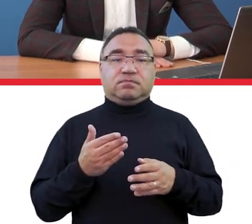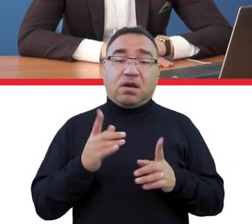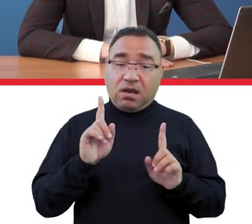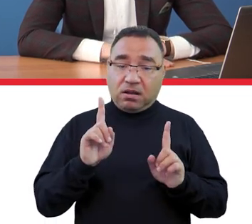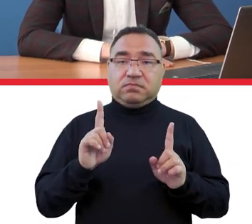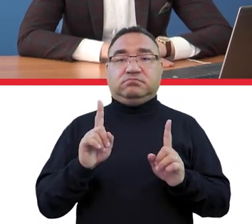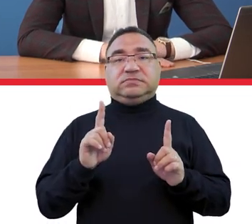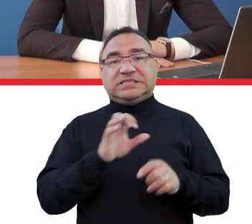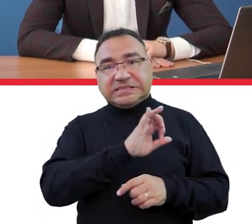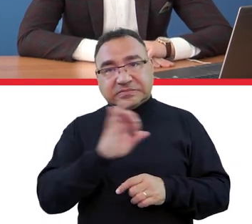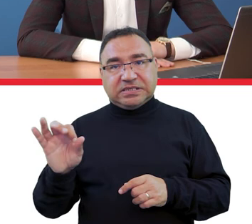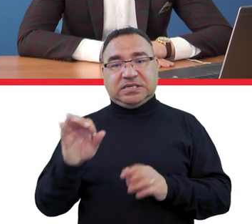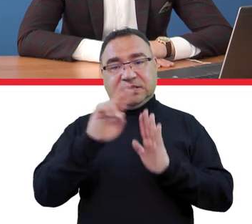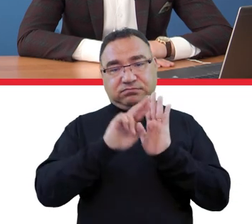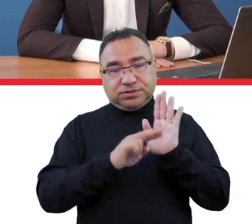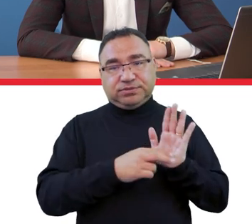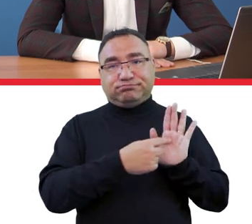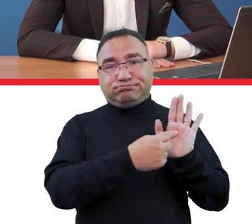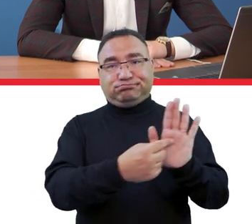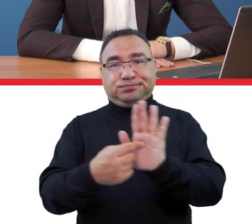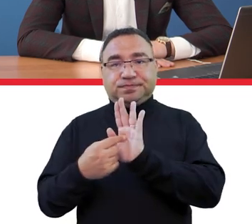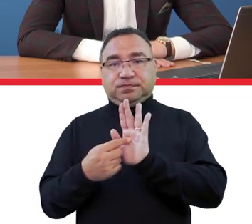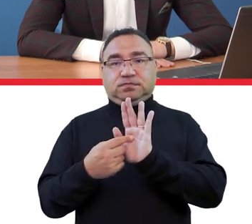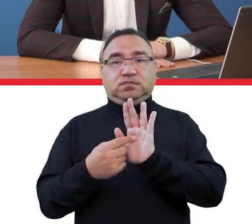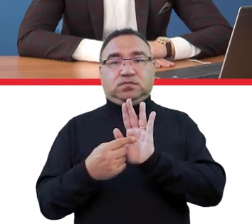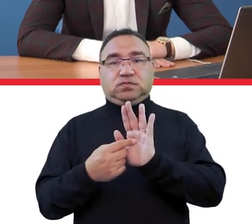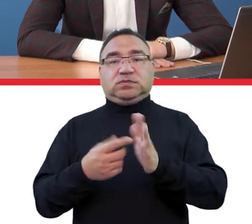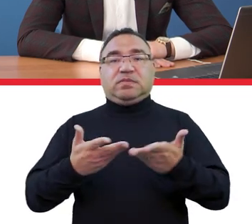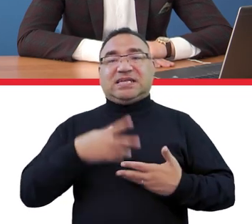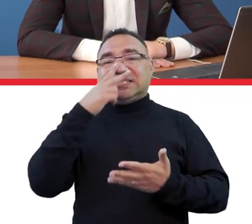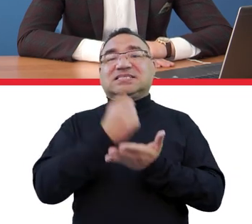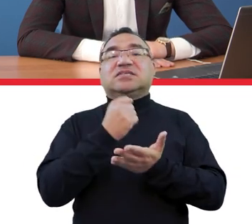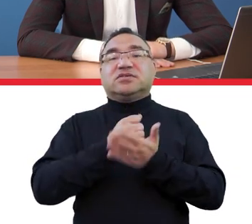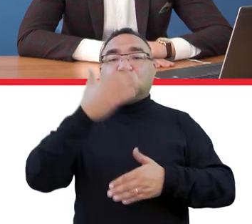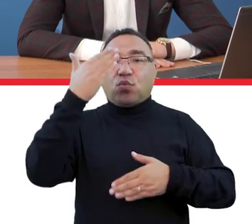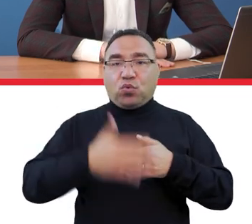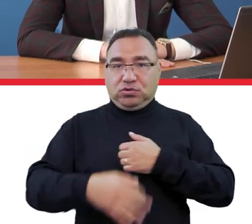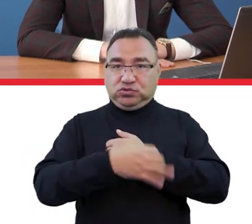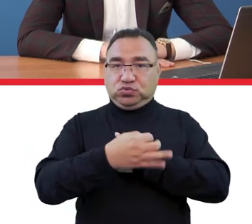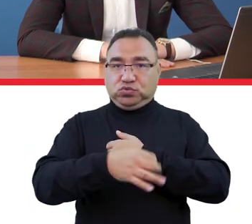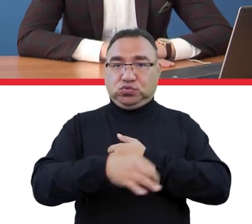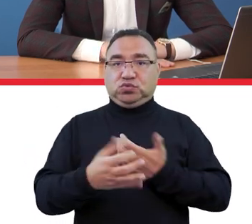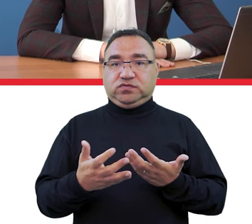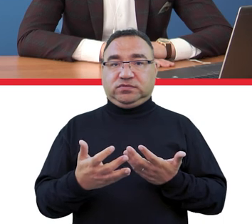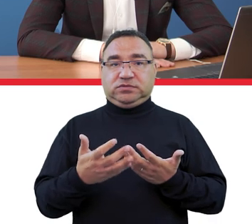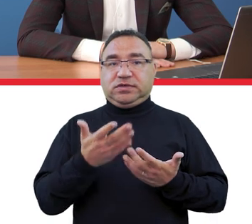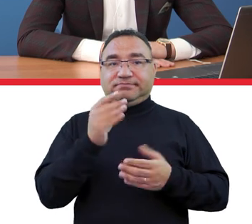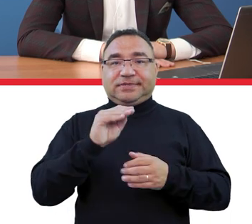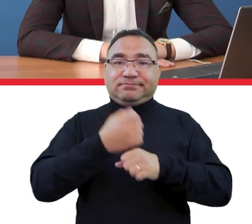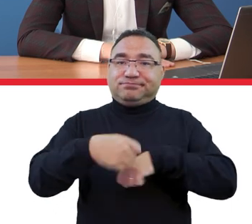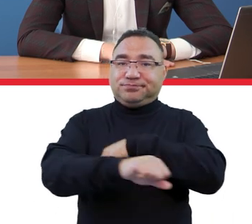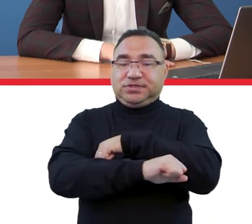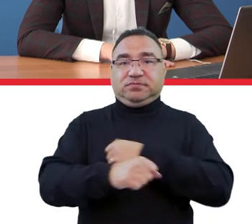wydaliśmy specjalne przepisy żeby móc posługiwać się zaświadczeniem o ukończeniu studiów zamiast dyplomem